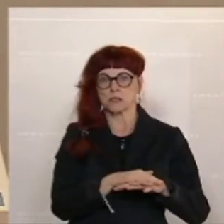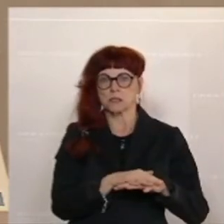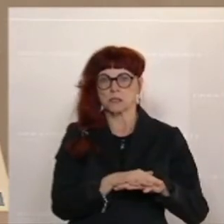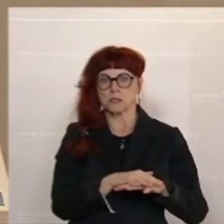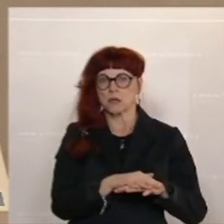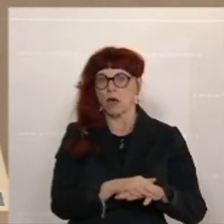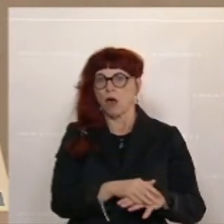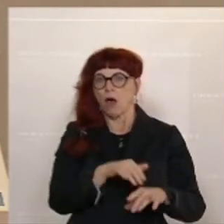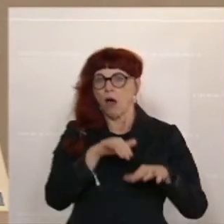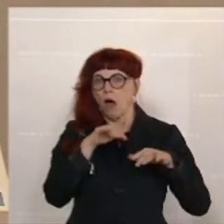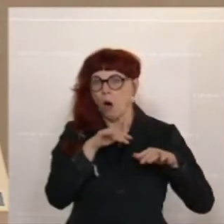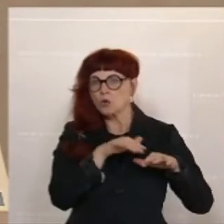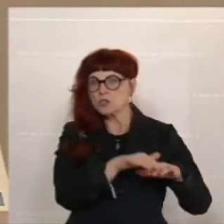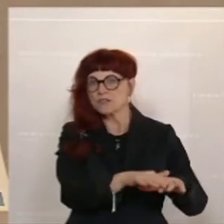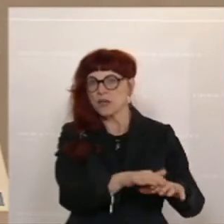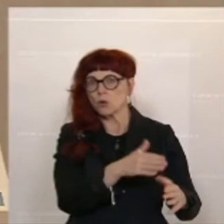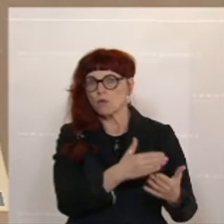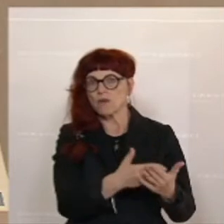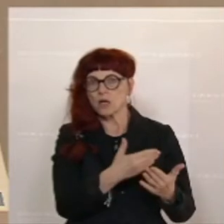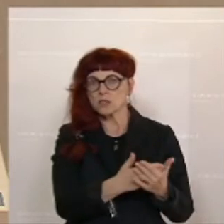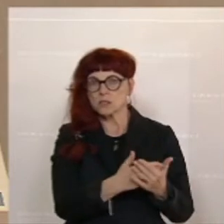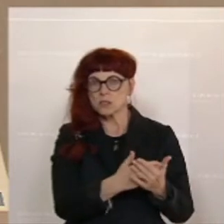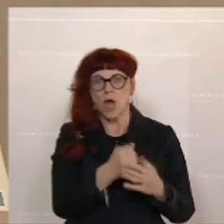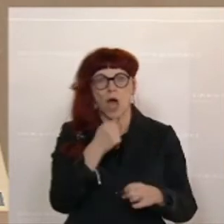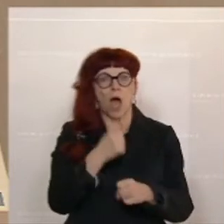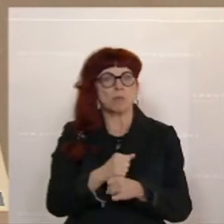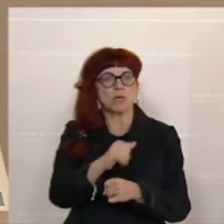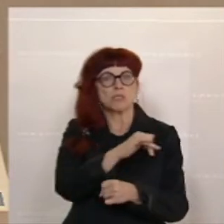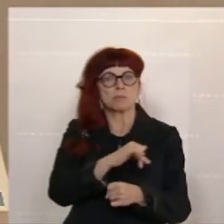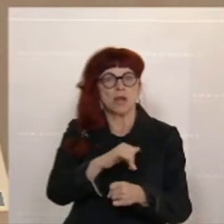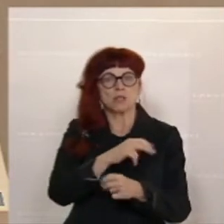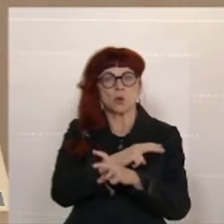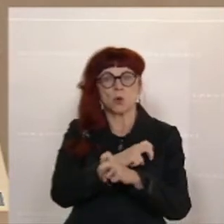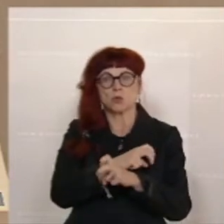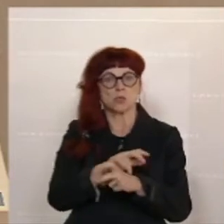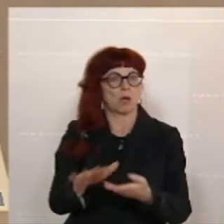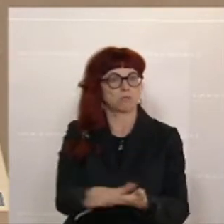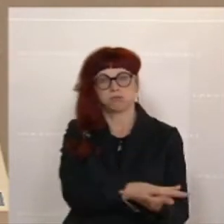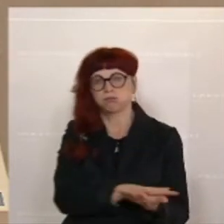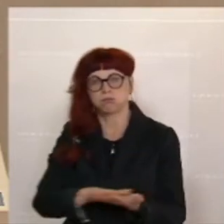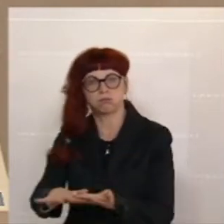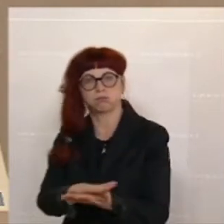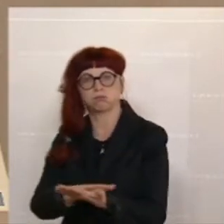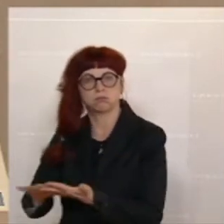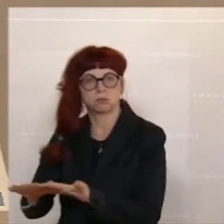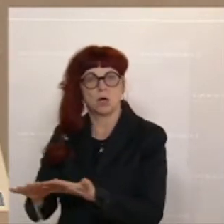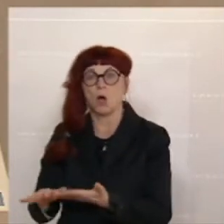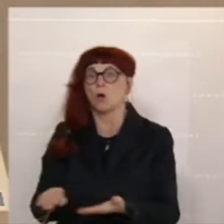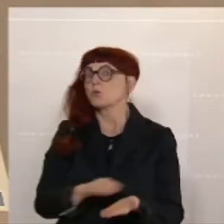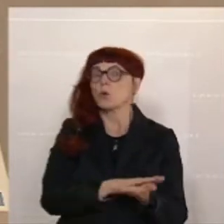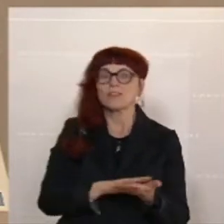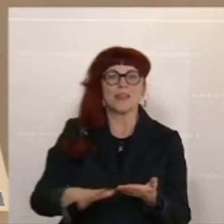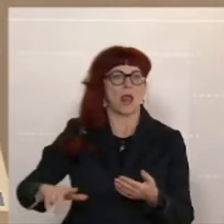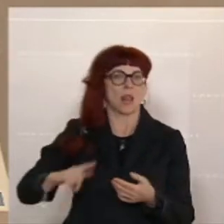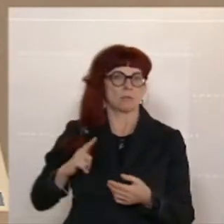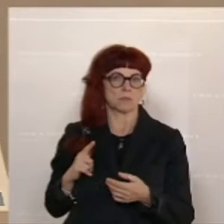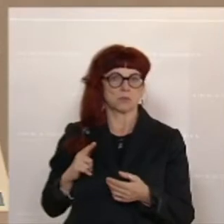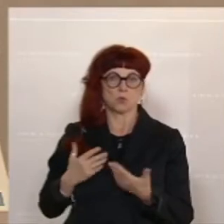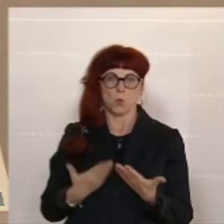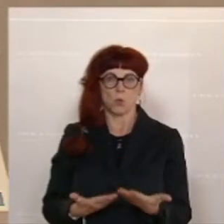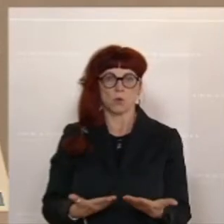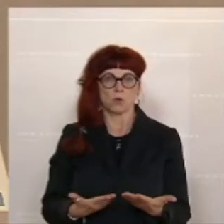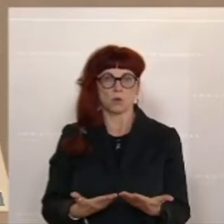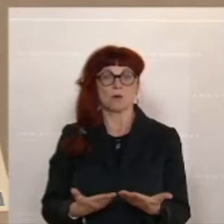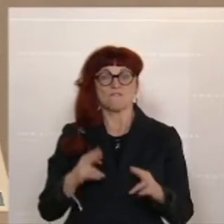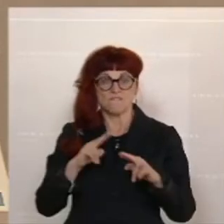fatal. Es wäre eine Vernichtung von Arbeitsplätzen in Österreich in einem Ausmaß, das wir so noch nie gesehen haben. Sehr geehrte Damen und Herren,